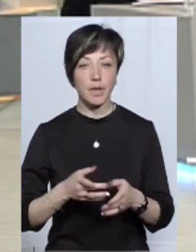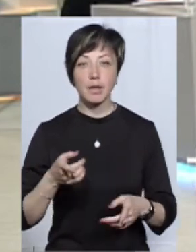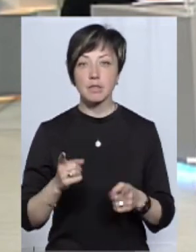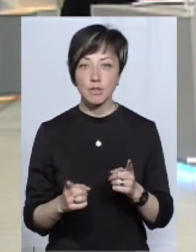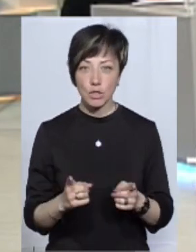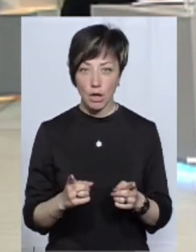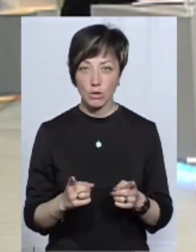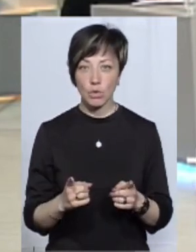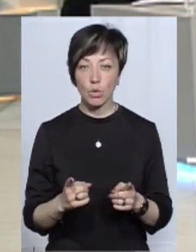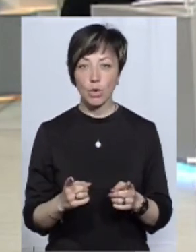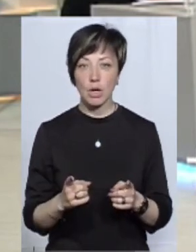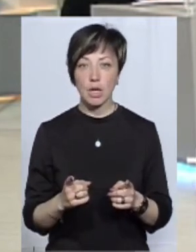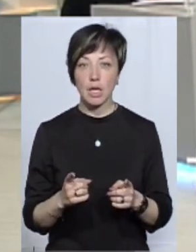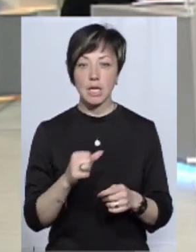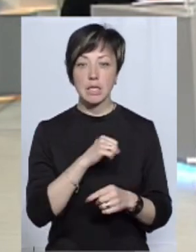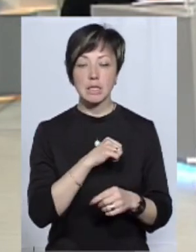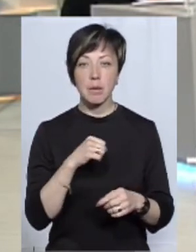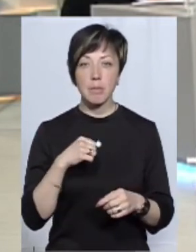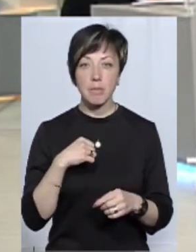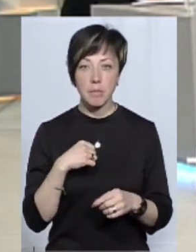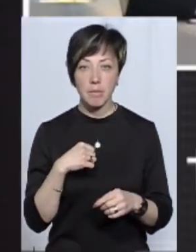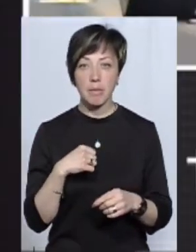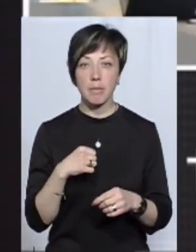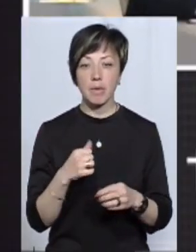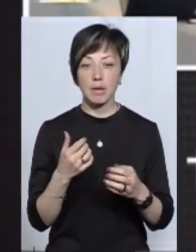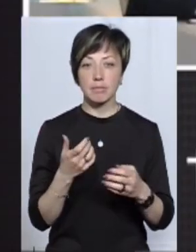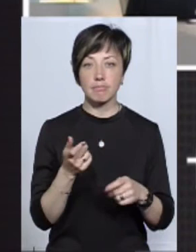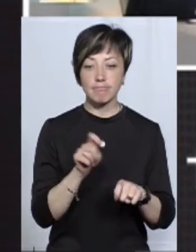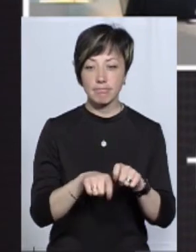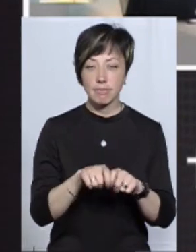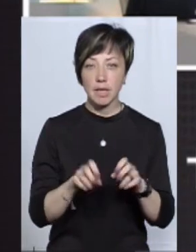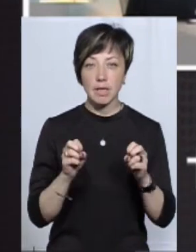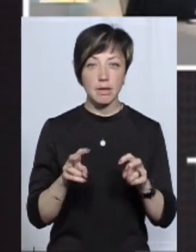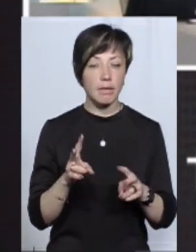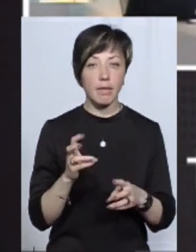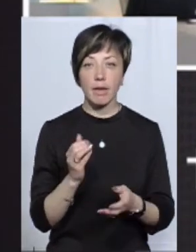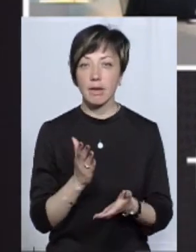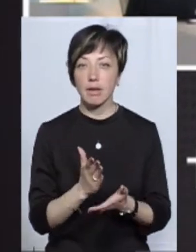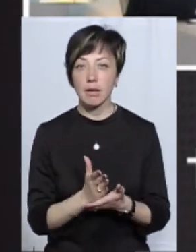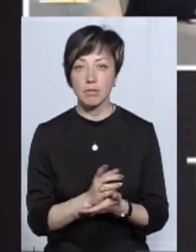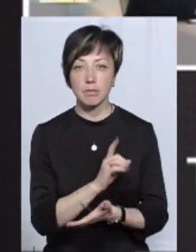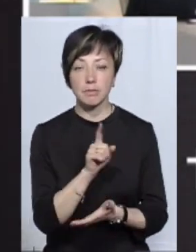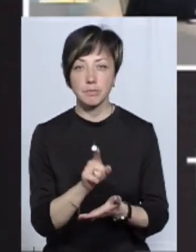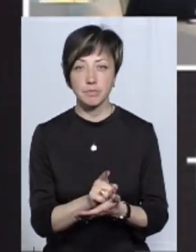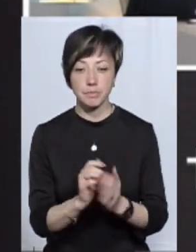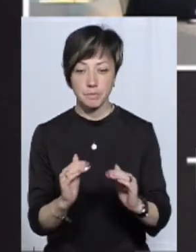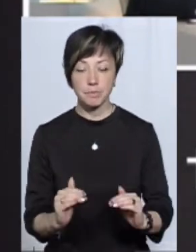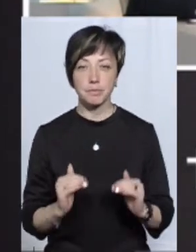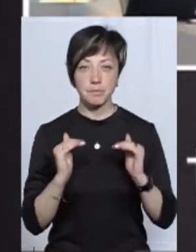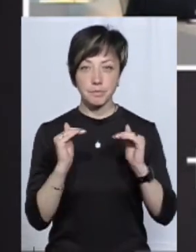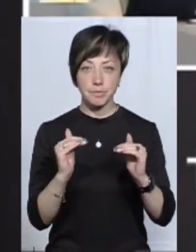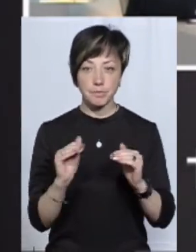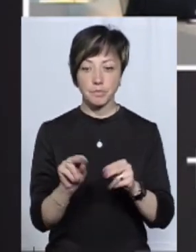Звичайно, саме спрацювання ризику не є, скажімо, обов'язковим підніманням чи